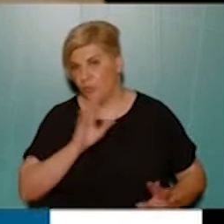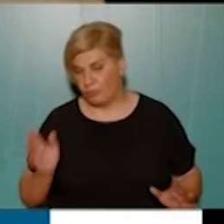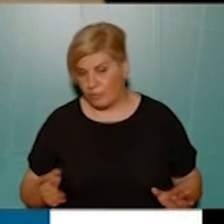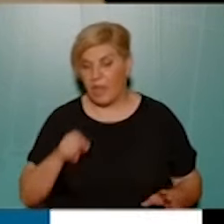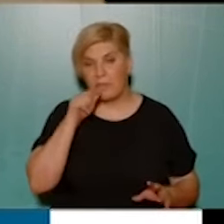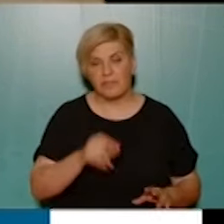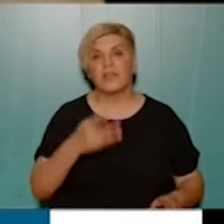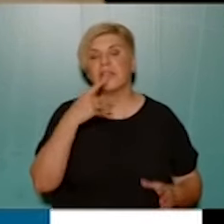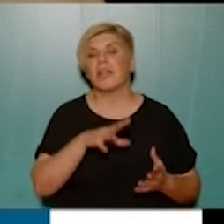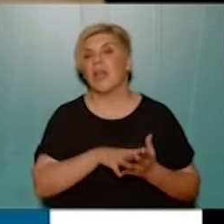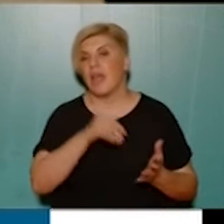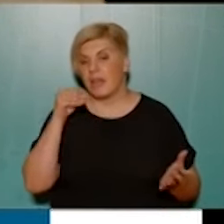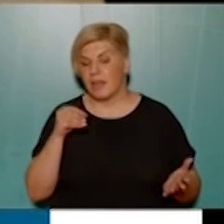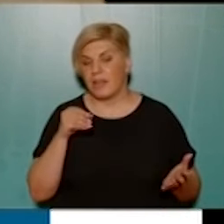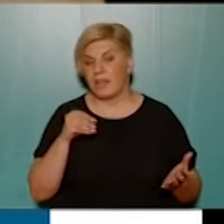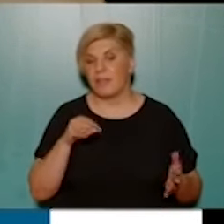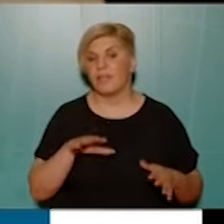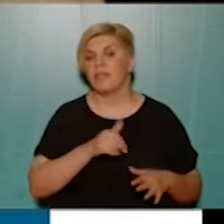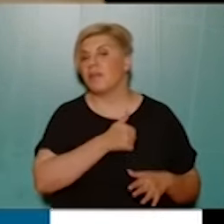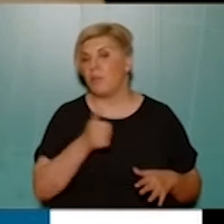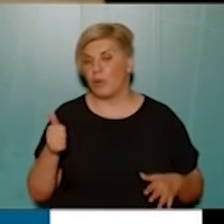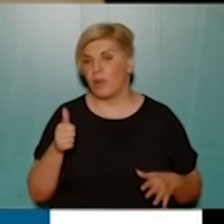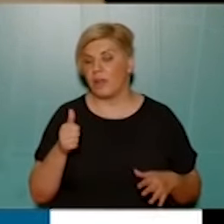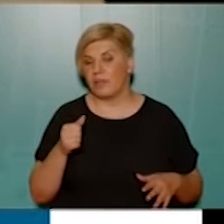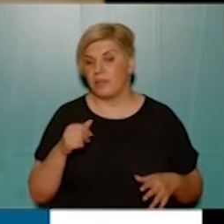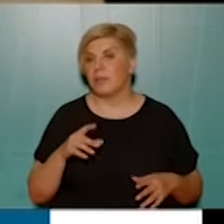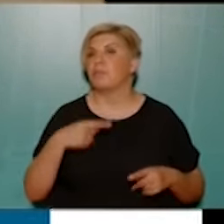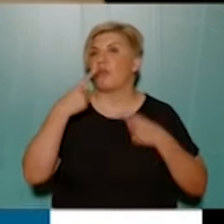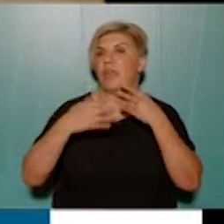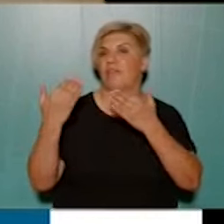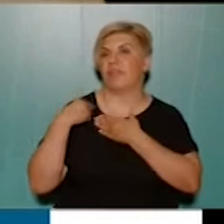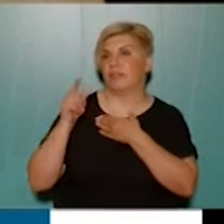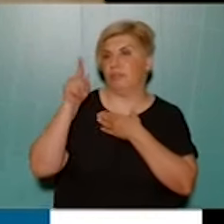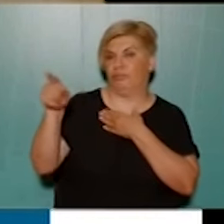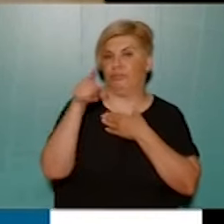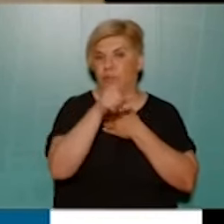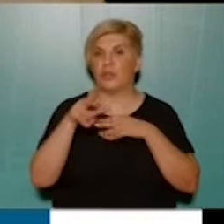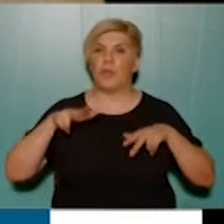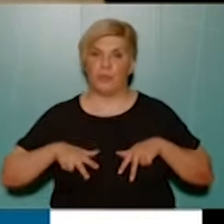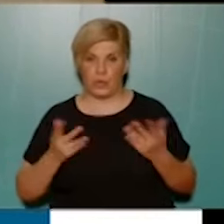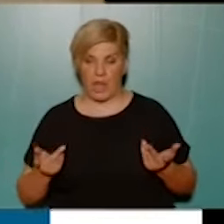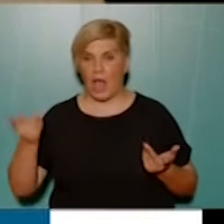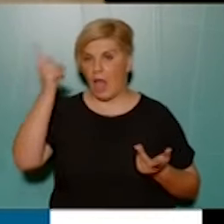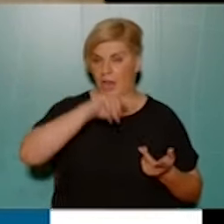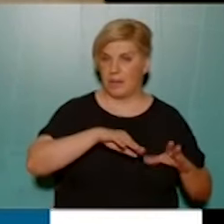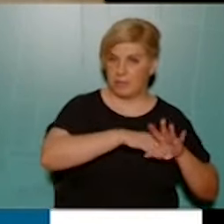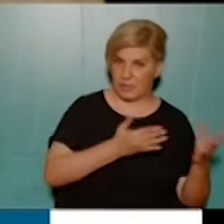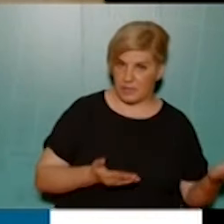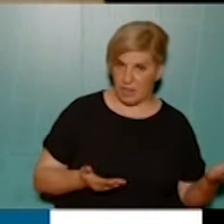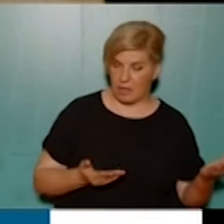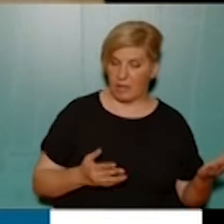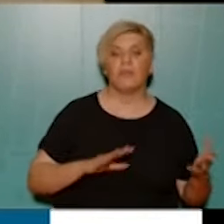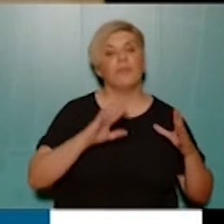Με αυτή την έννοια, δεν είναι μόνο να πετάμε το μπαλάκι της ευθύνης στο Υπουργείο ή σε μια άλλη υπηρεσία,